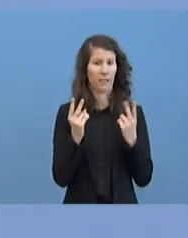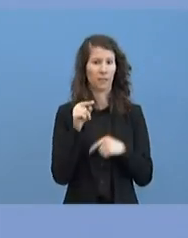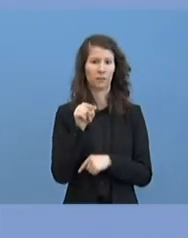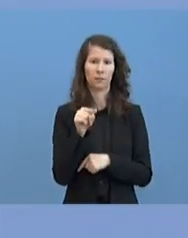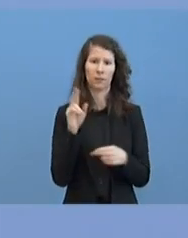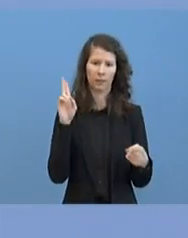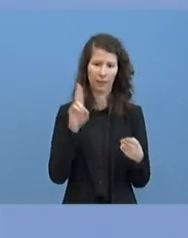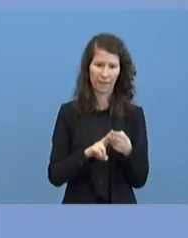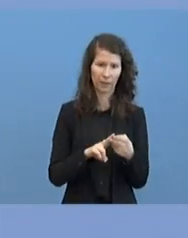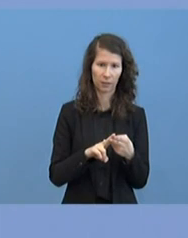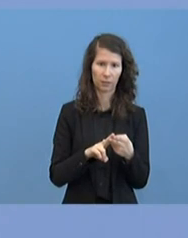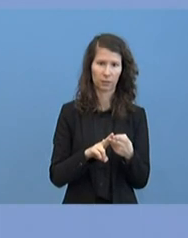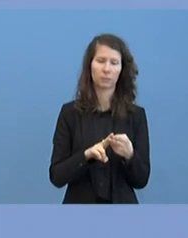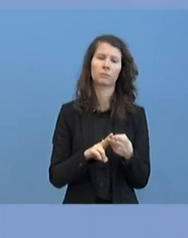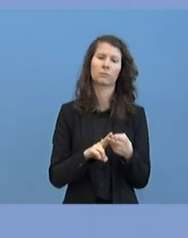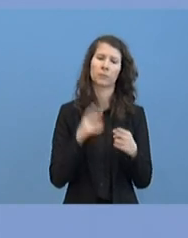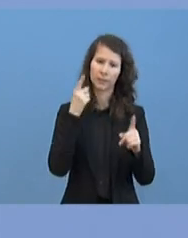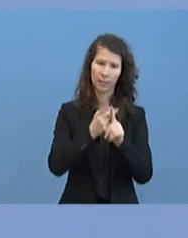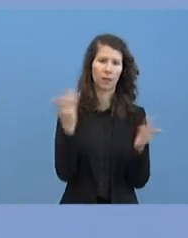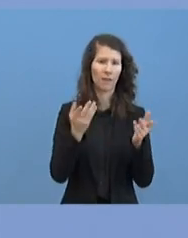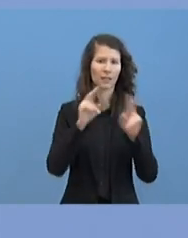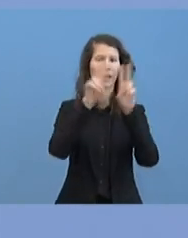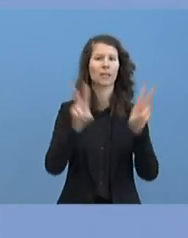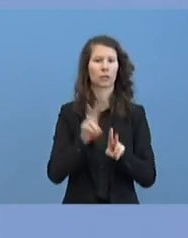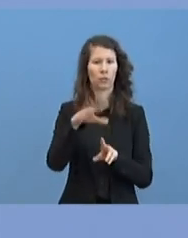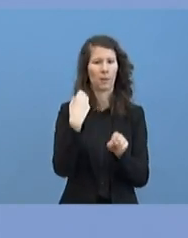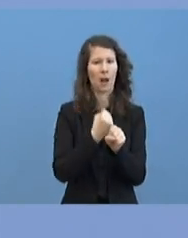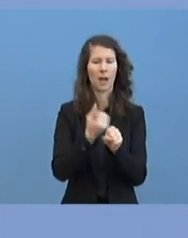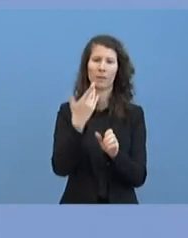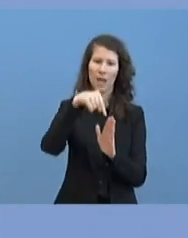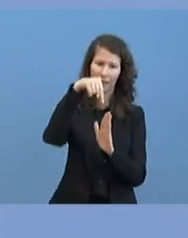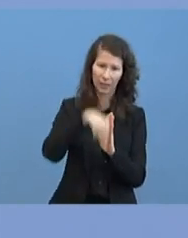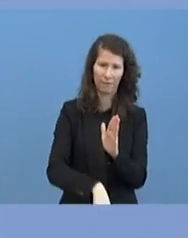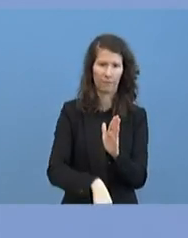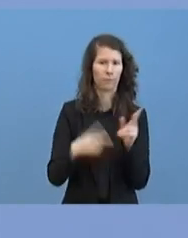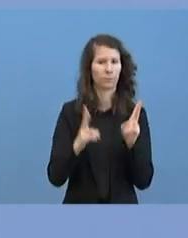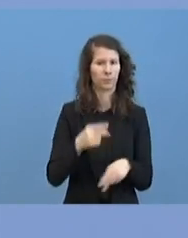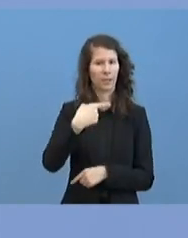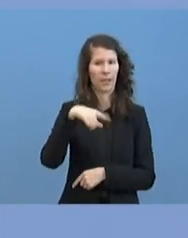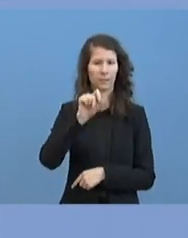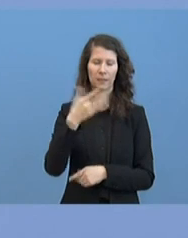einer weiteren Verstärkung der internationalen Zusammenarbeit im Kreise der G20 führt.